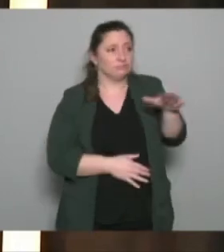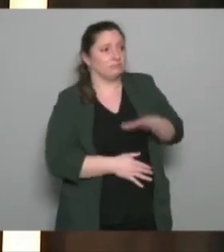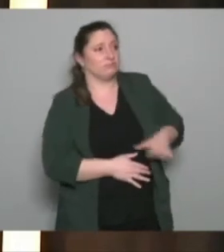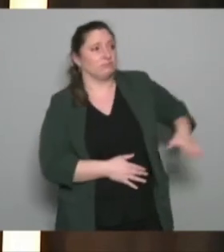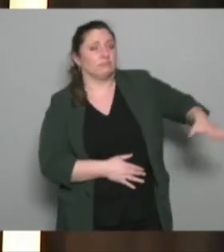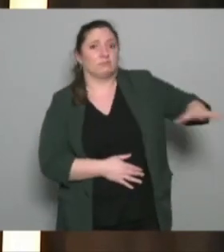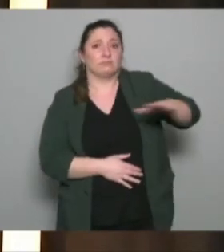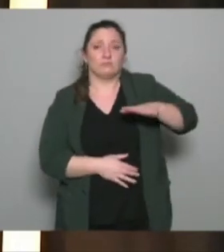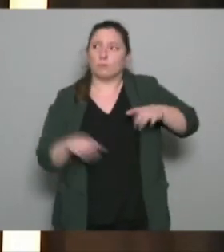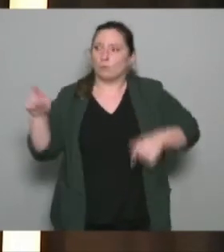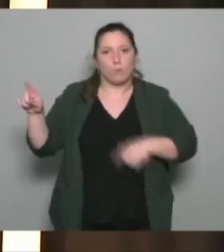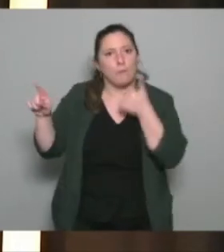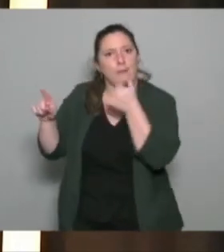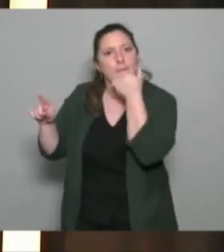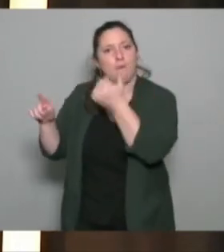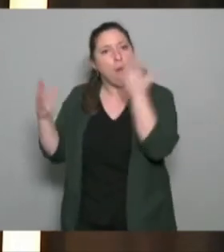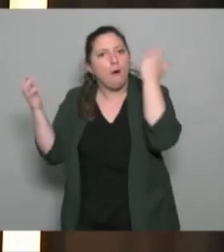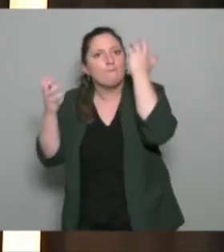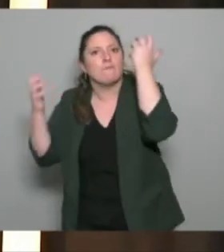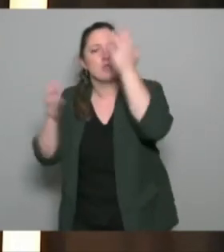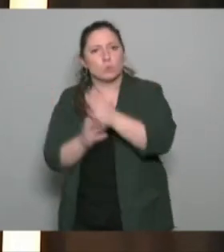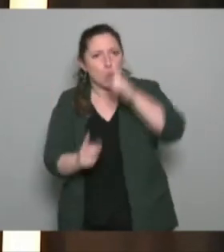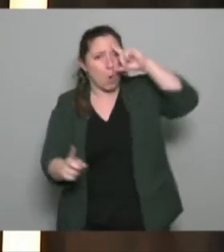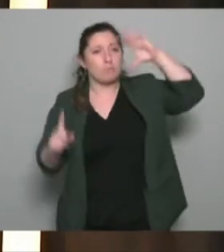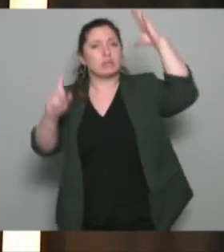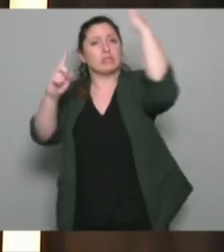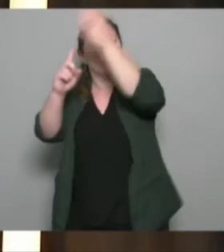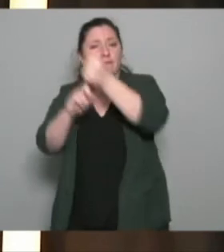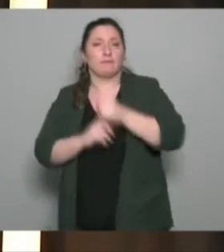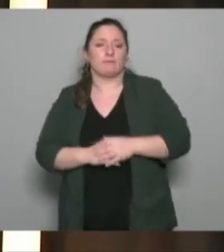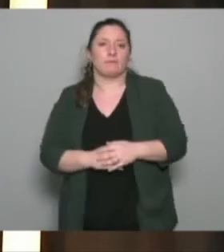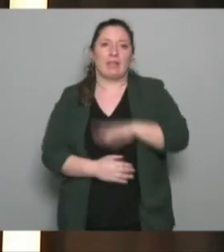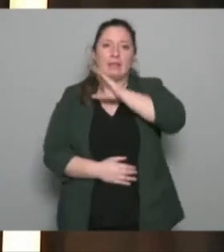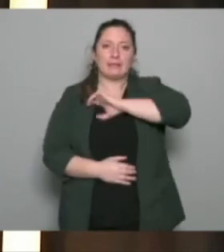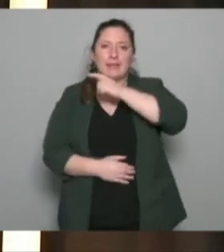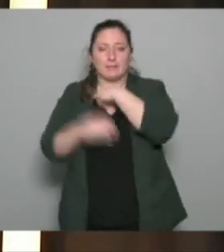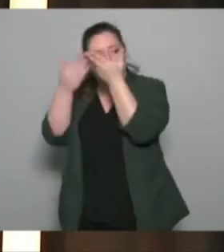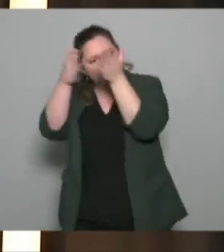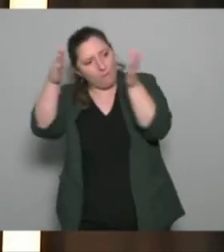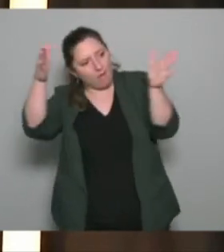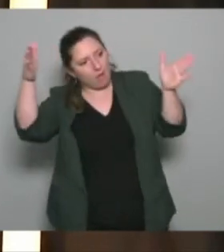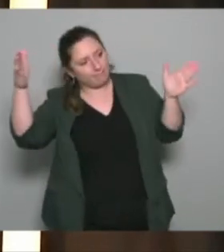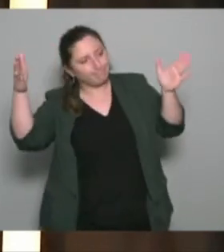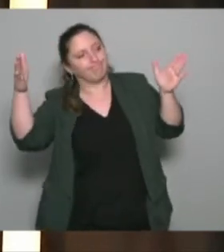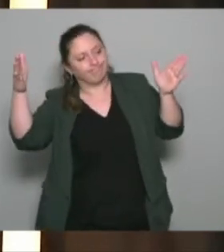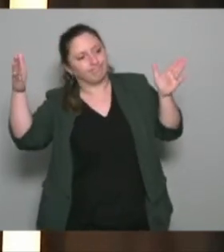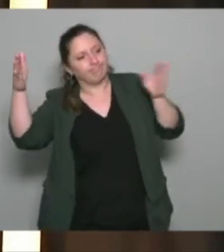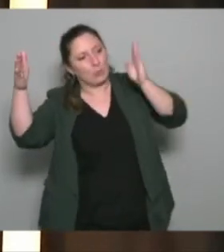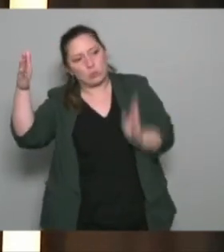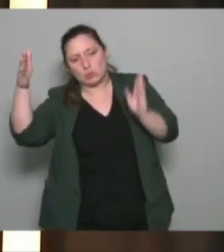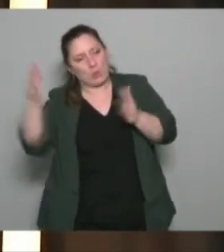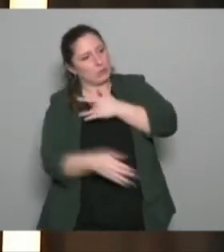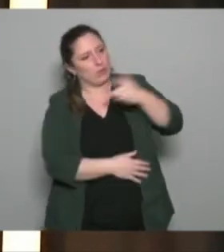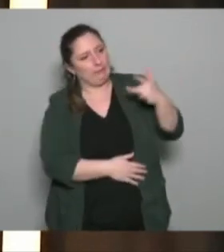à laquelle ils aspirent aujourd'hui en s'engageant sur des enjeux de santé au travers à